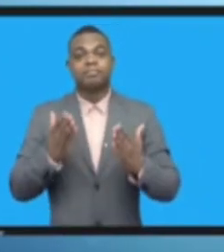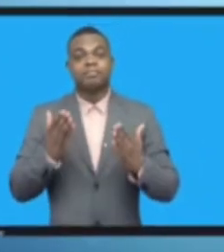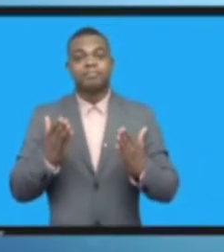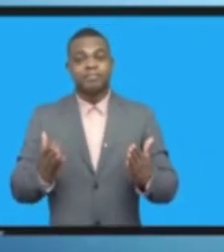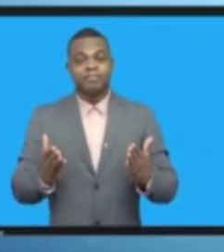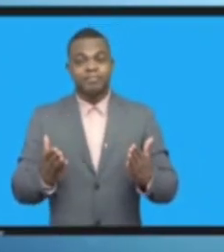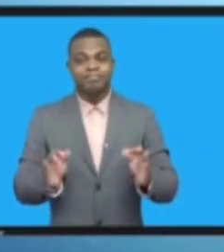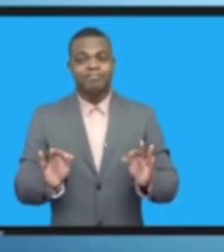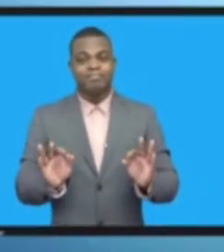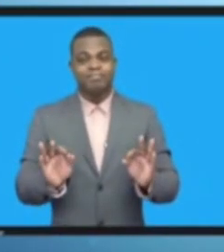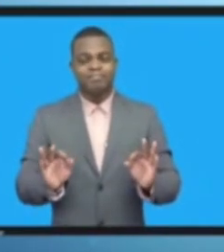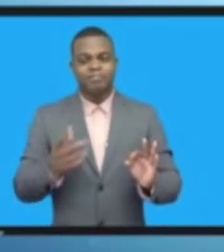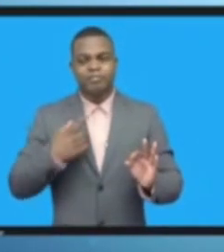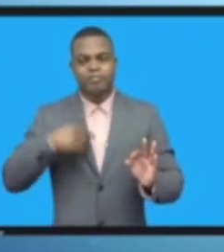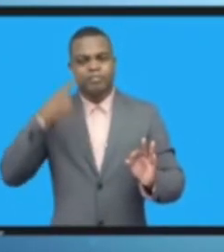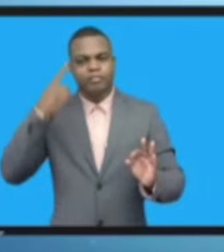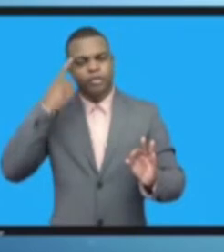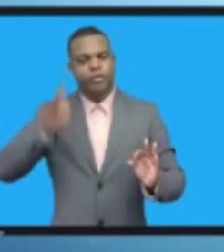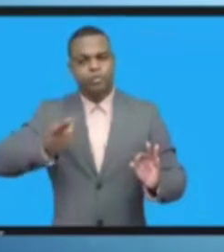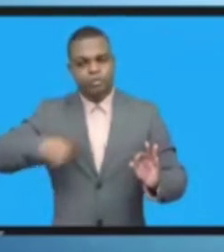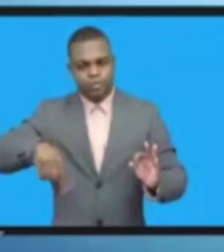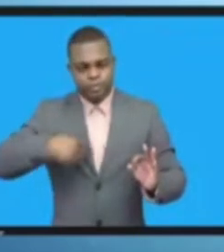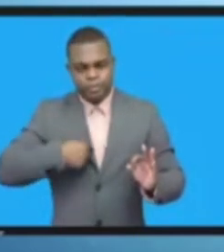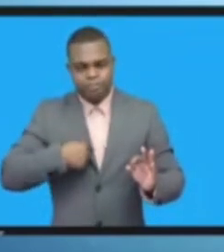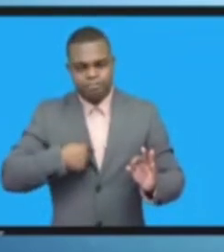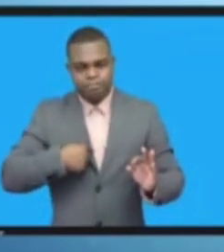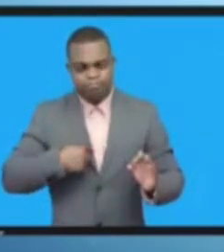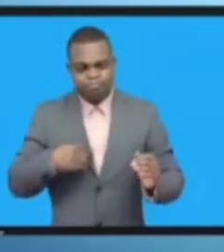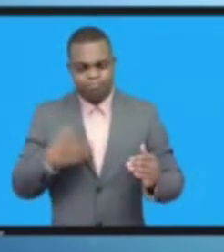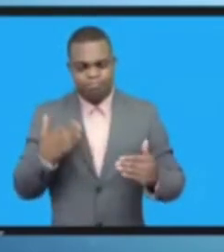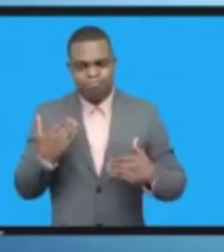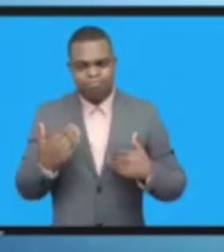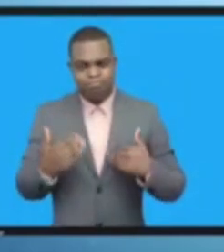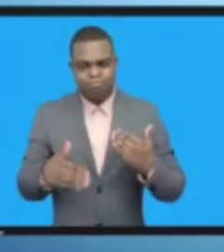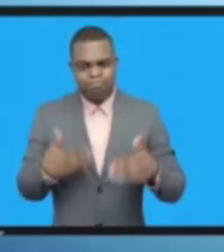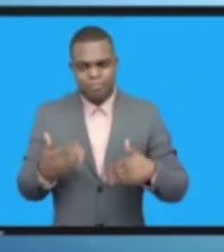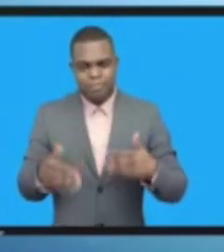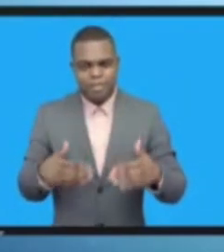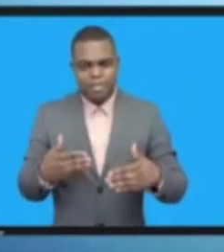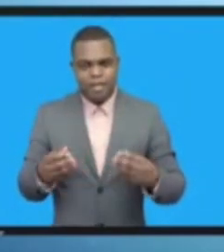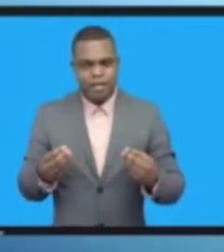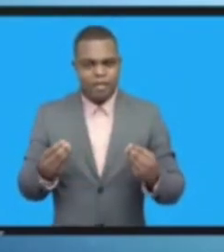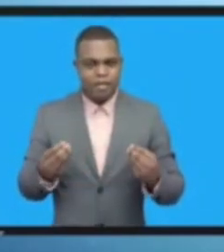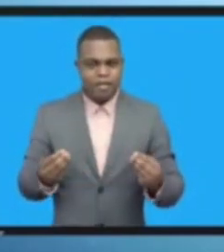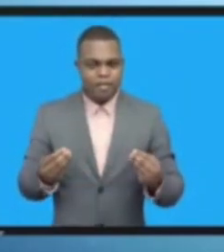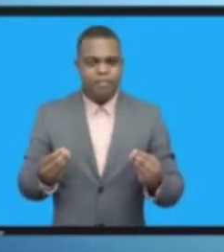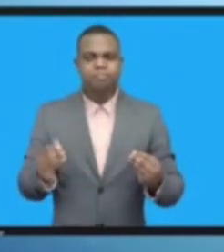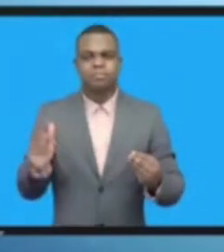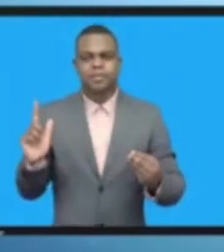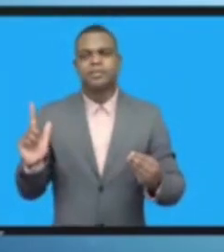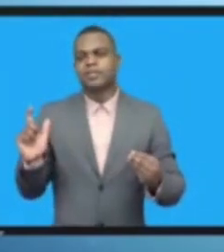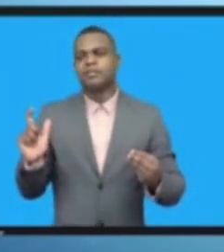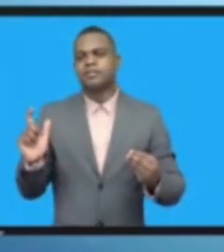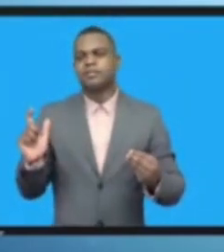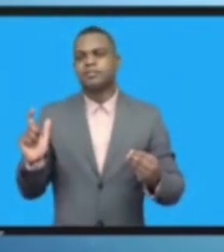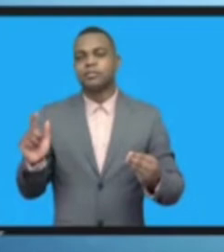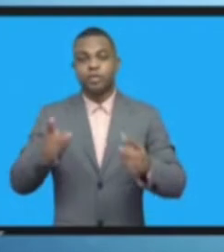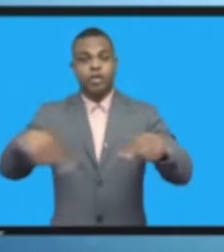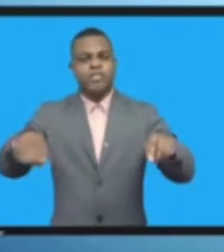والان سنبدأ على التو ارجو العودة الى مقاعدكم حتى نبدأ على التو